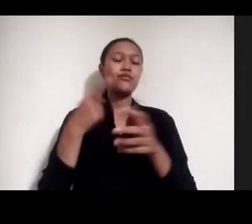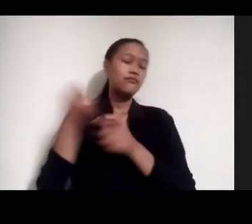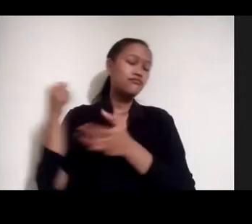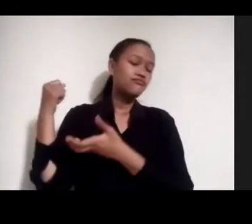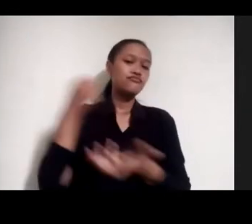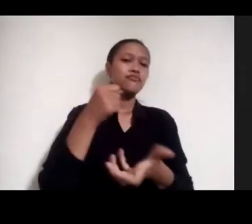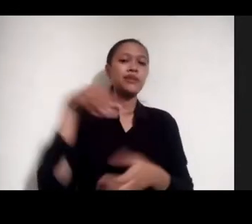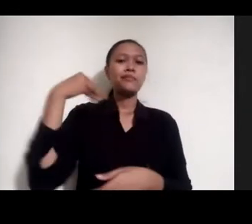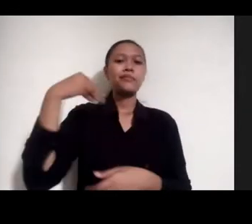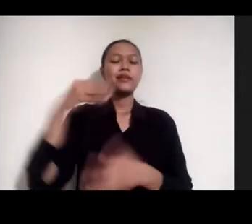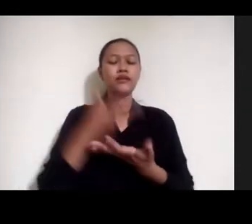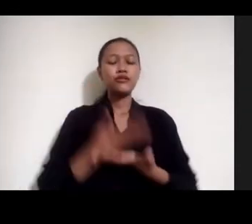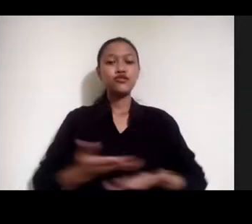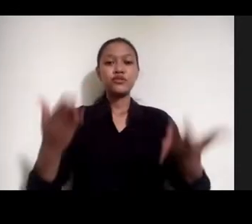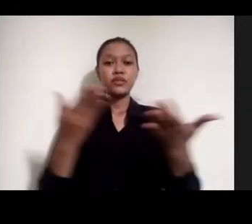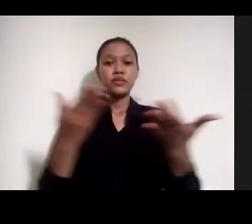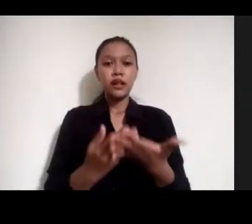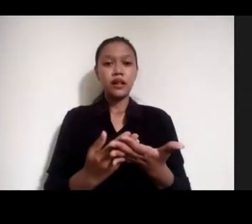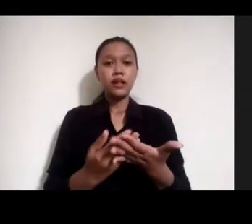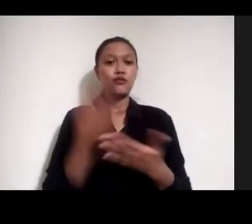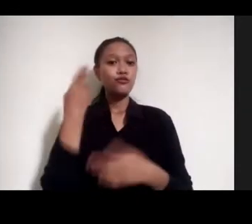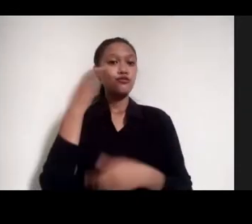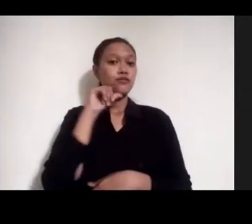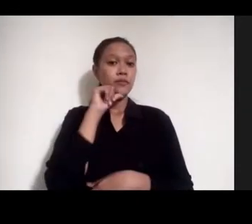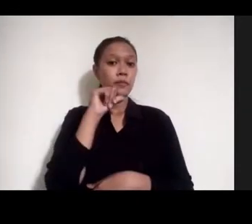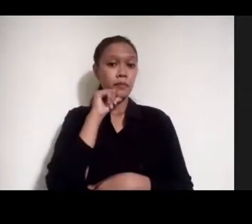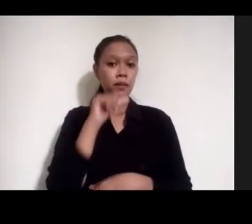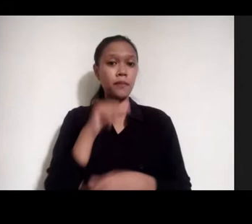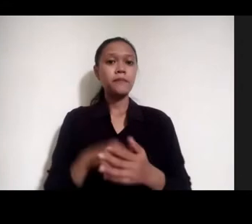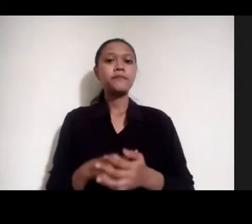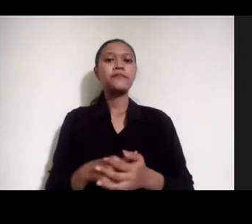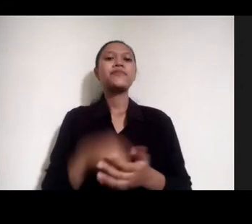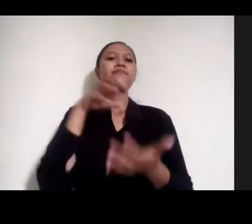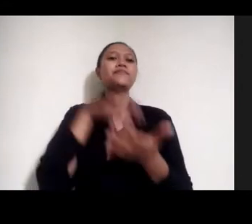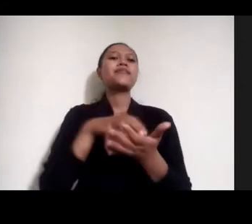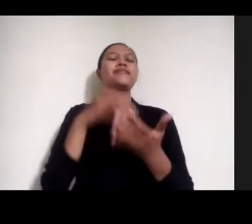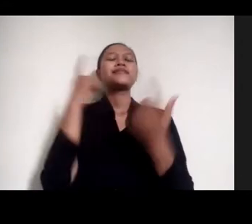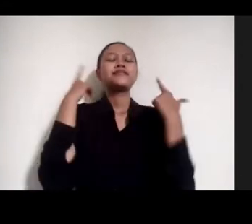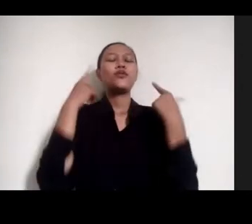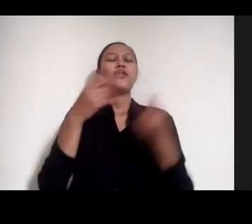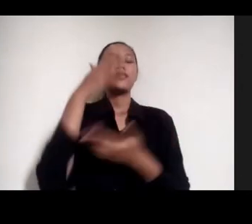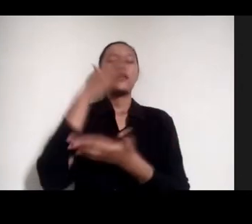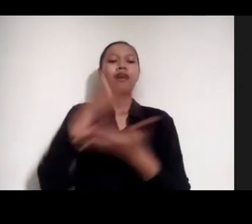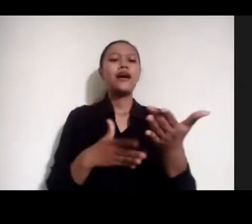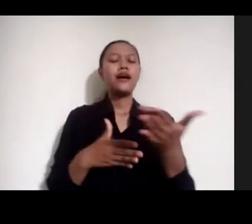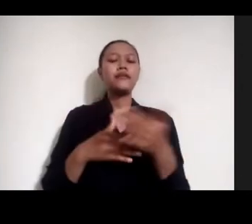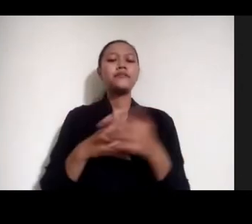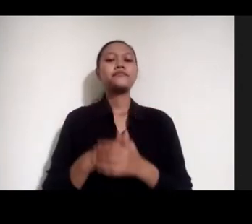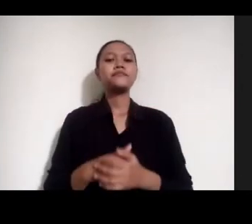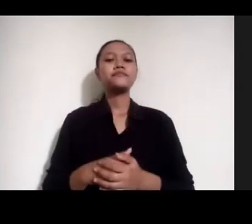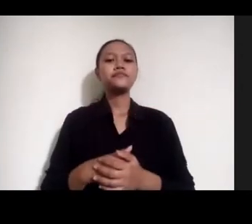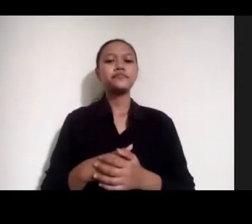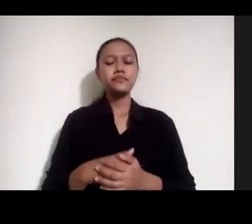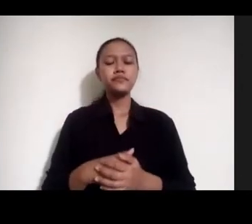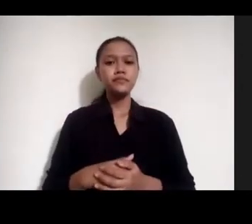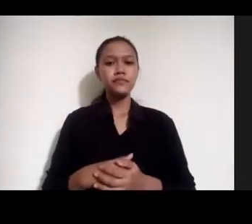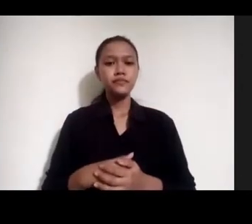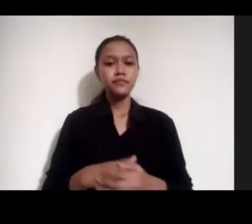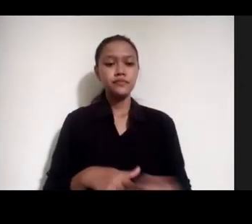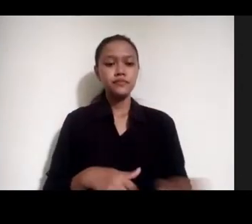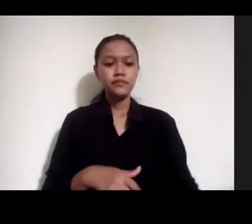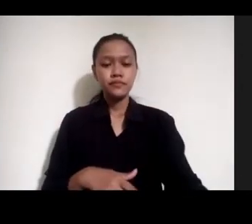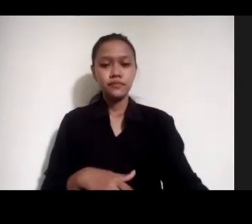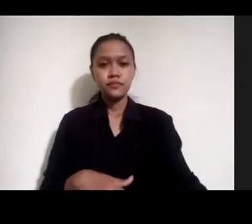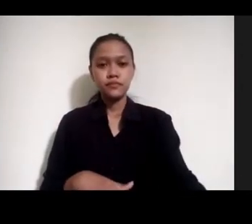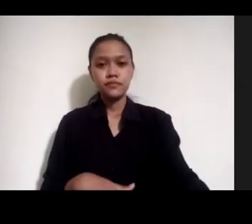Yang itu Diperuntukkan Untuk Di Jawa Tengah Lokasinya Di Jawa Tengah Juga Untuk di Balai Besar Rehabiliti